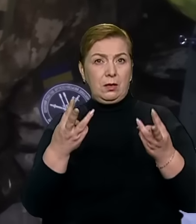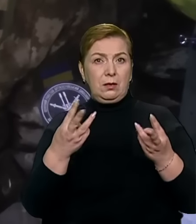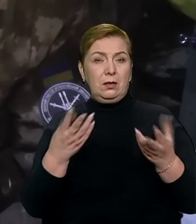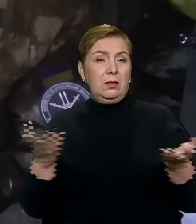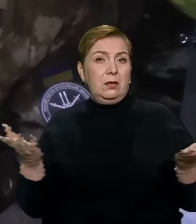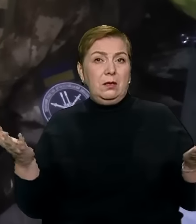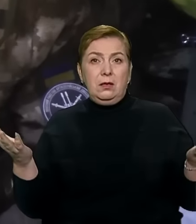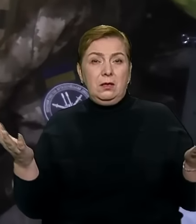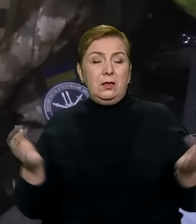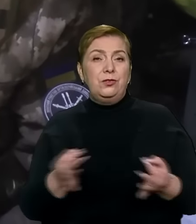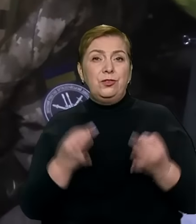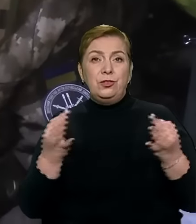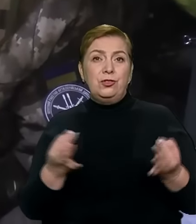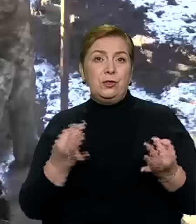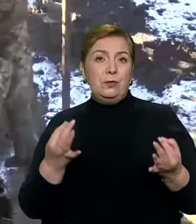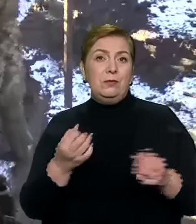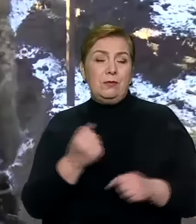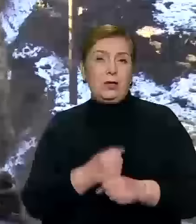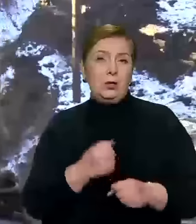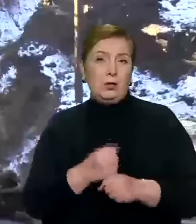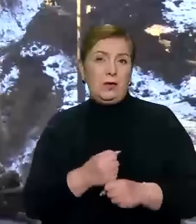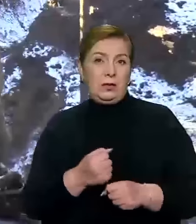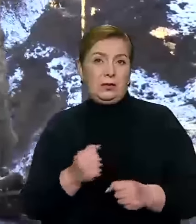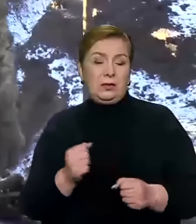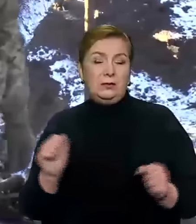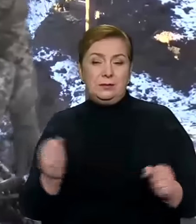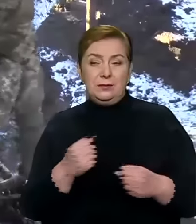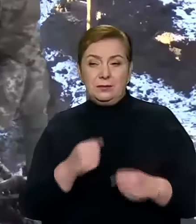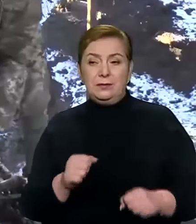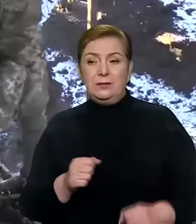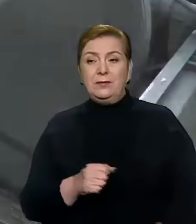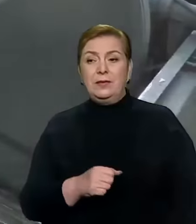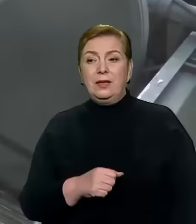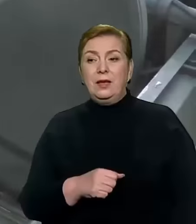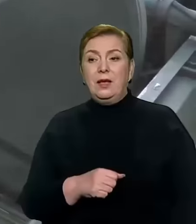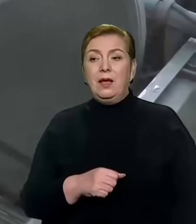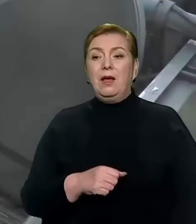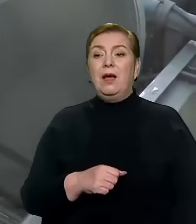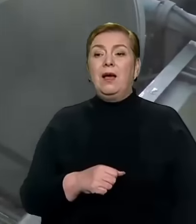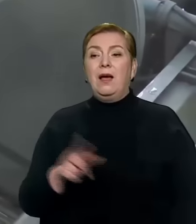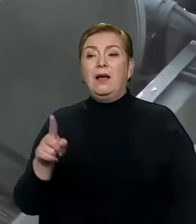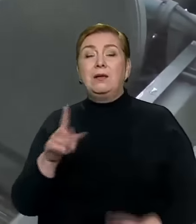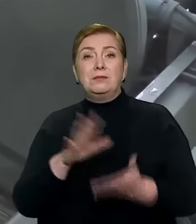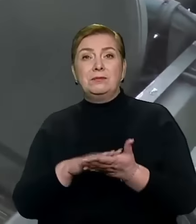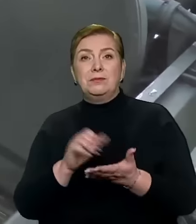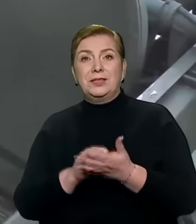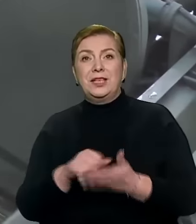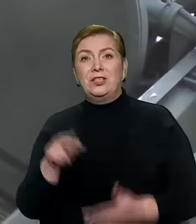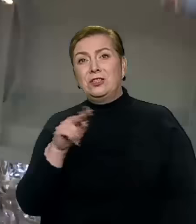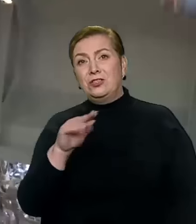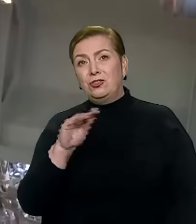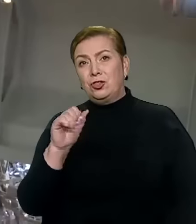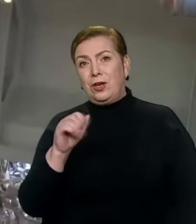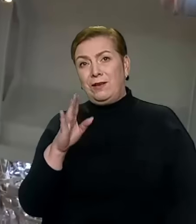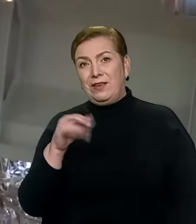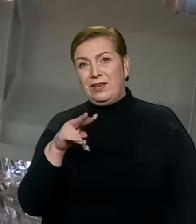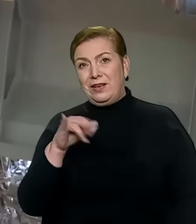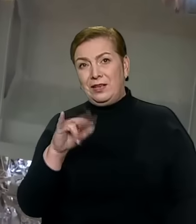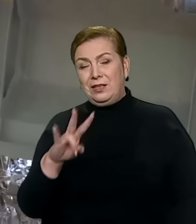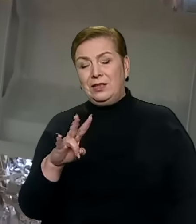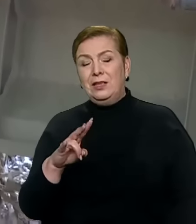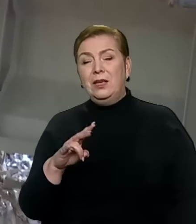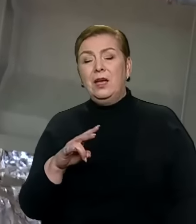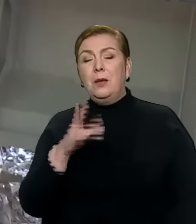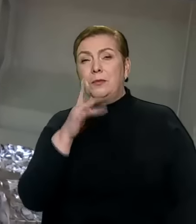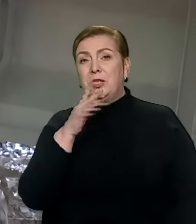в принципі, нічим нам працювати. Джавелін каже, на цій техніці збивали різні види російських літальних апаратів, зокрема й під